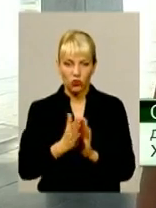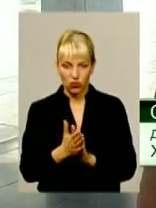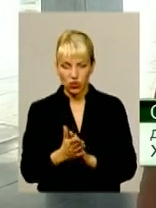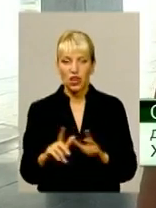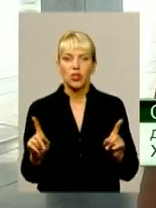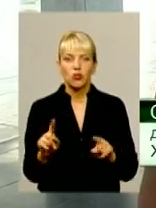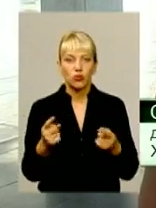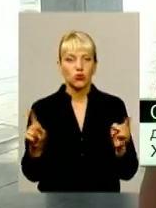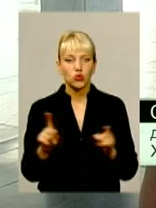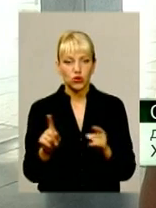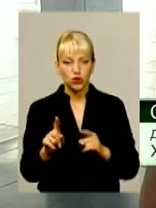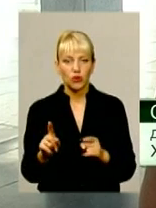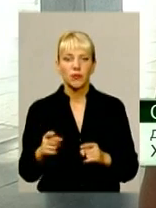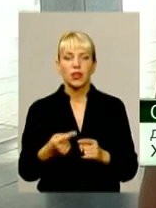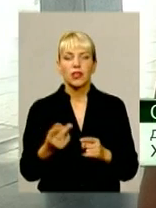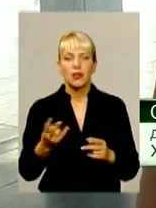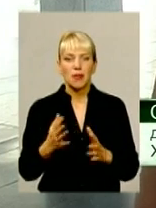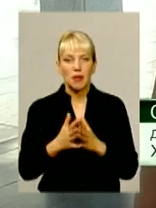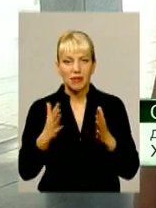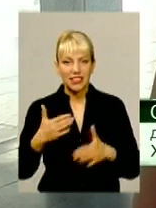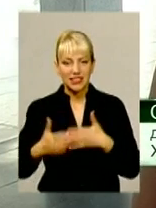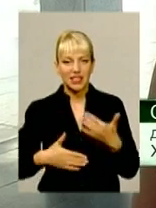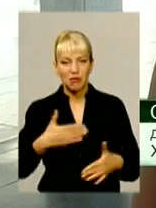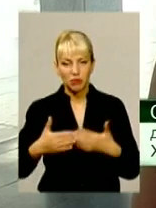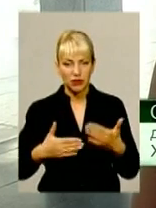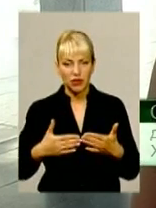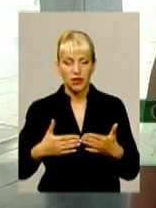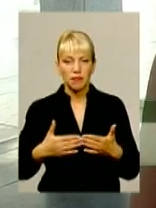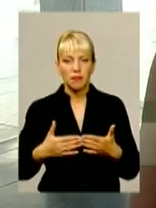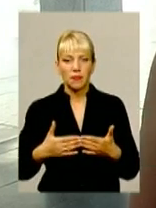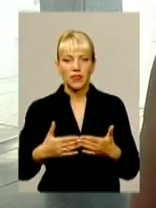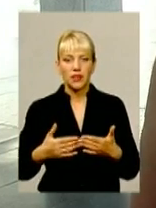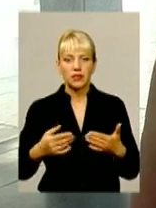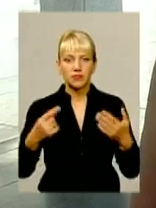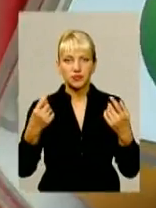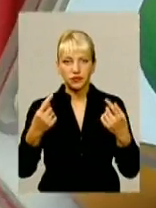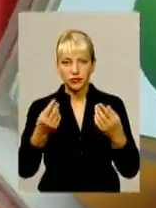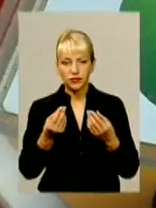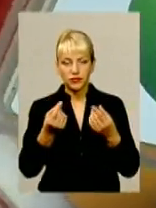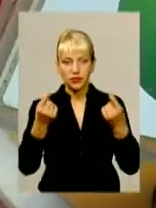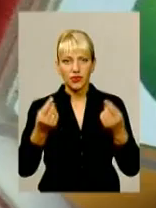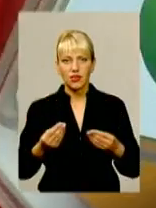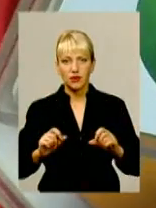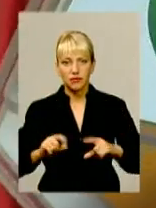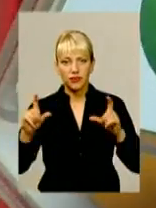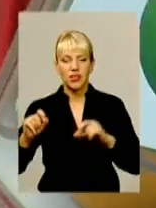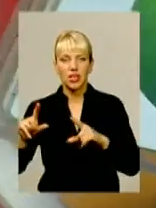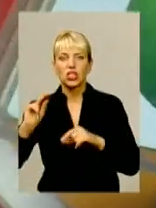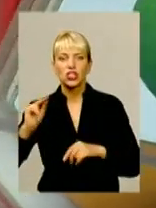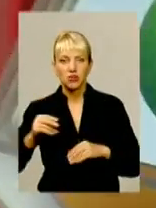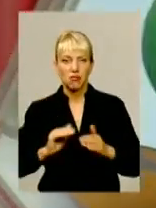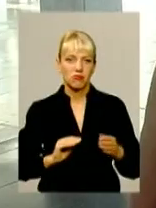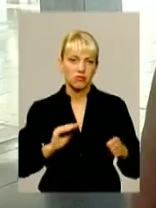наростають більш потужними темпами, ніж обіцяне підвищення. Що стосується економічних